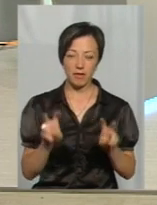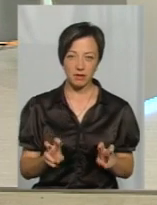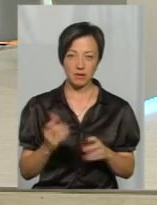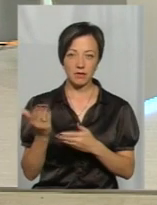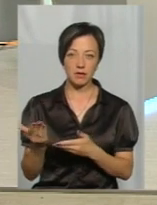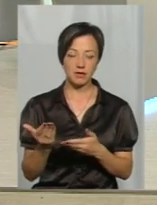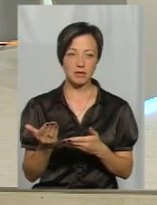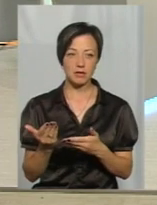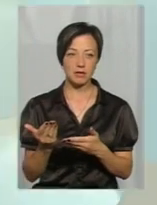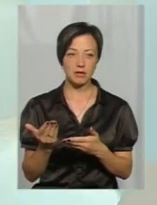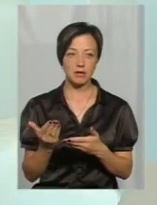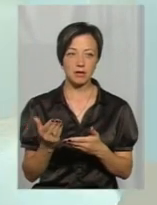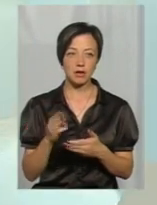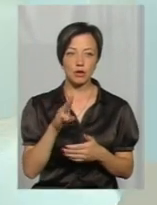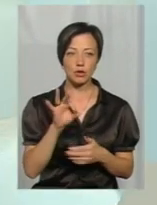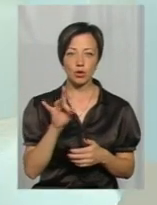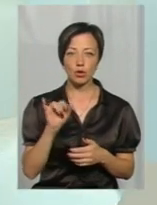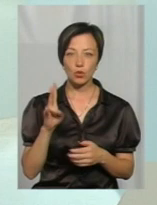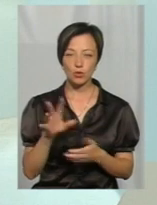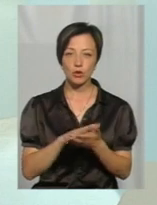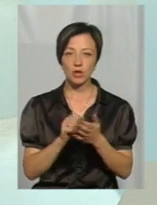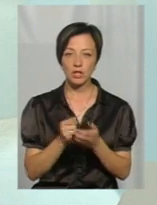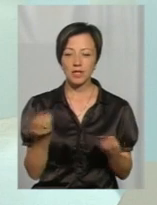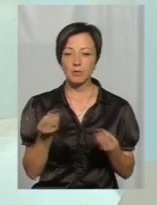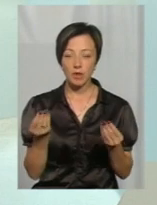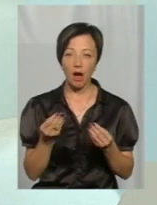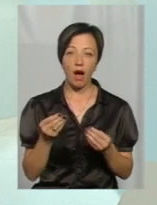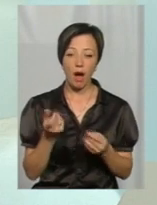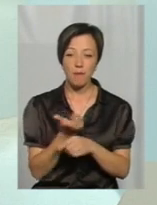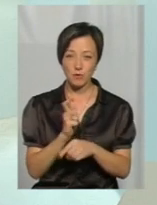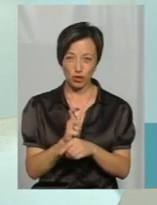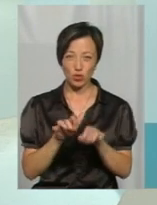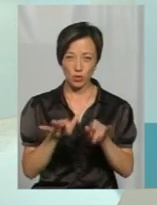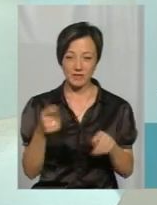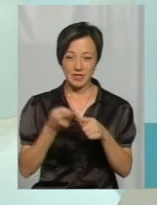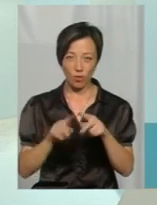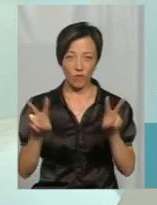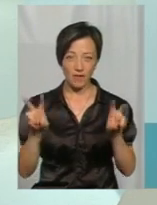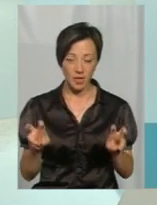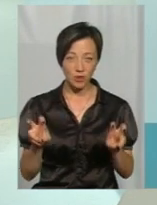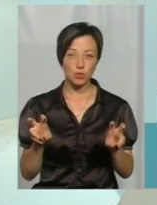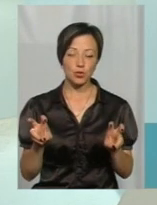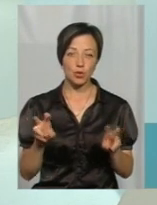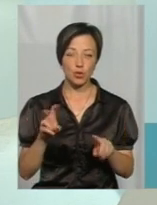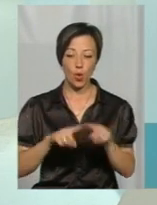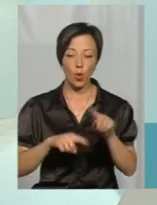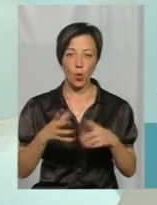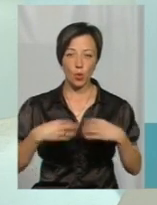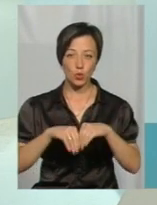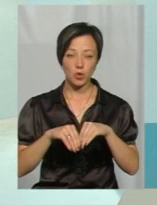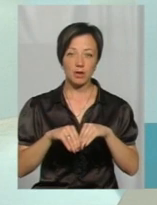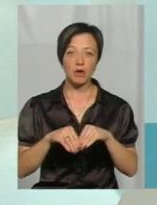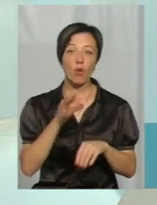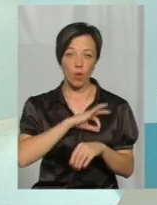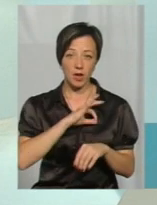казала, там оця жужелиць – турун, яка пошкоджує зернові культури. А основна маса цього виду, скажімо так, роду, верніше, жужуків, вона